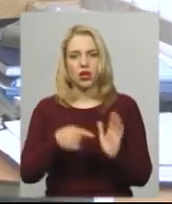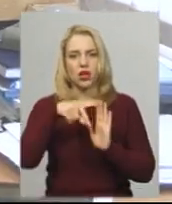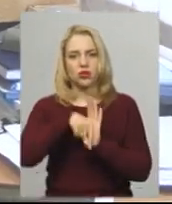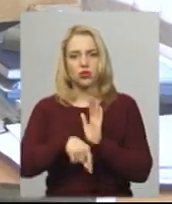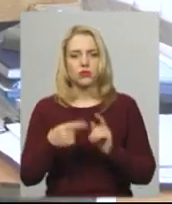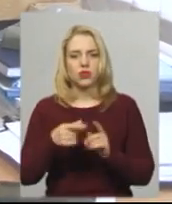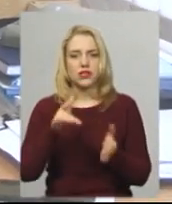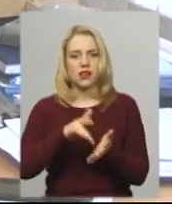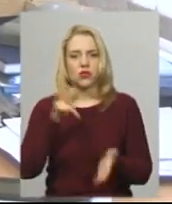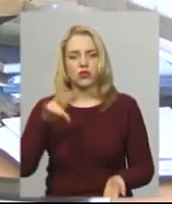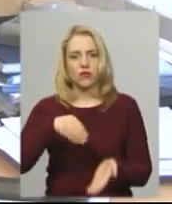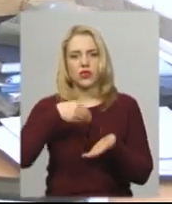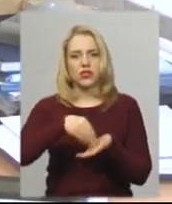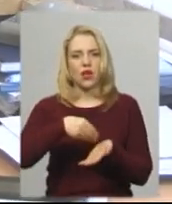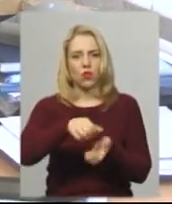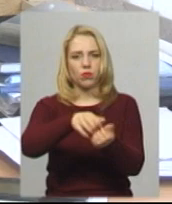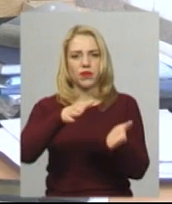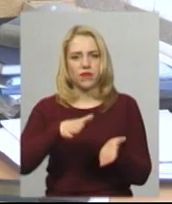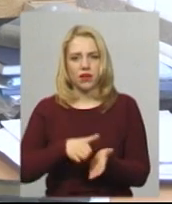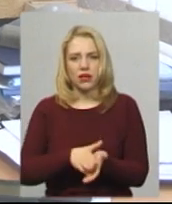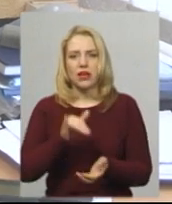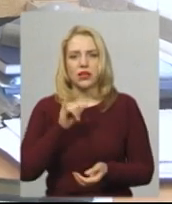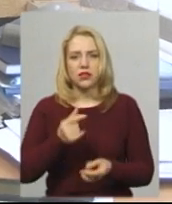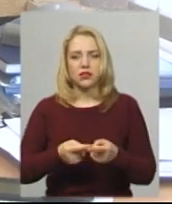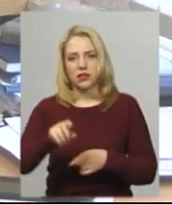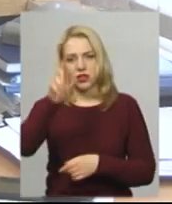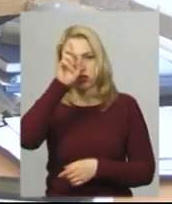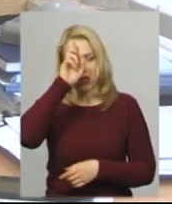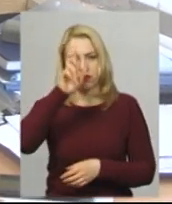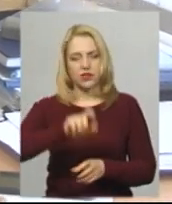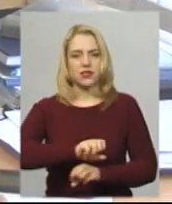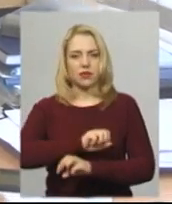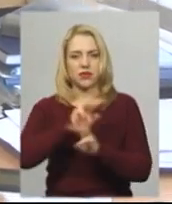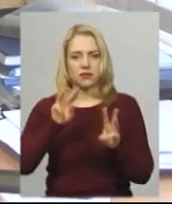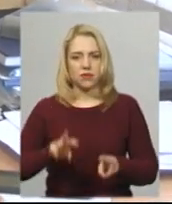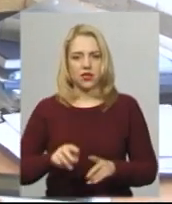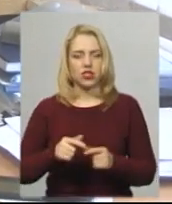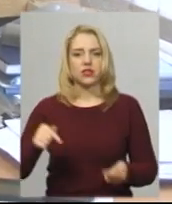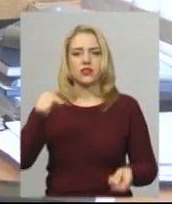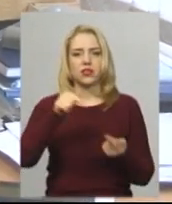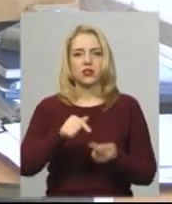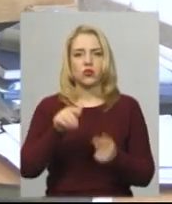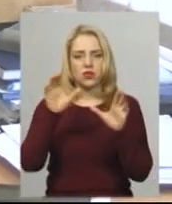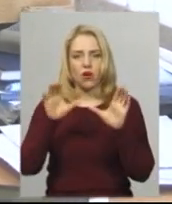централізовані закупівлі. І це держава забезпечує, згідно законів,